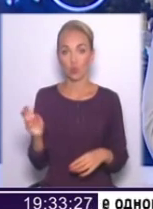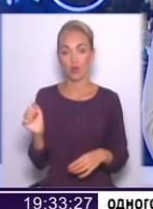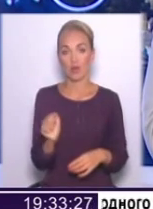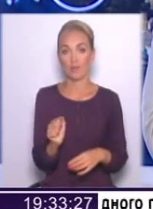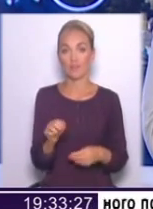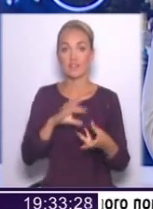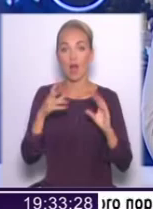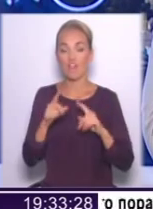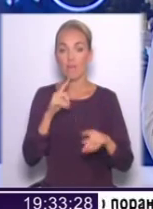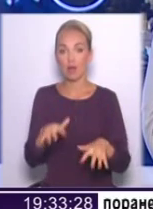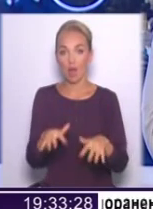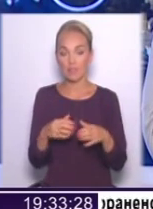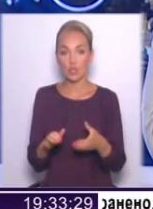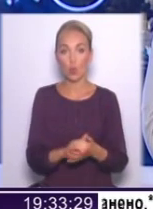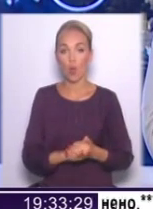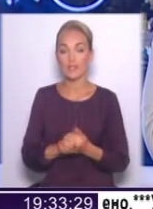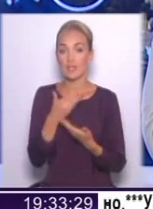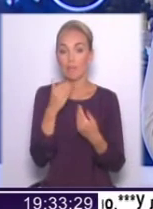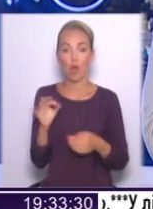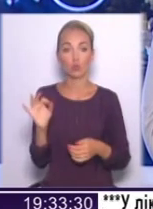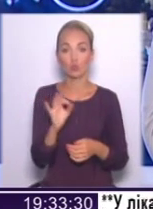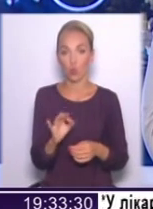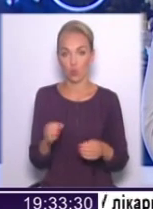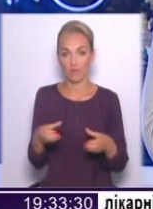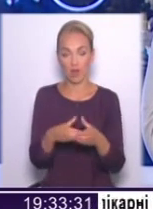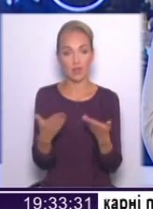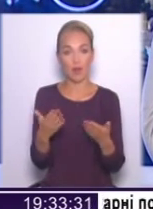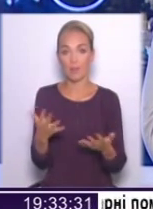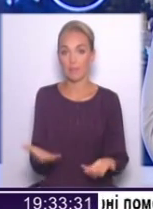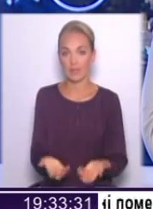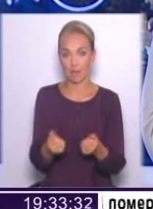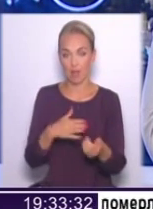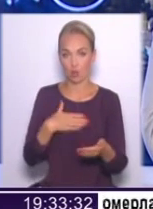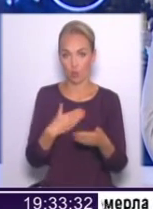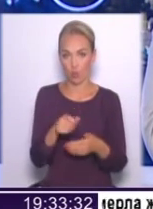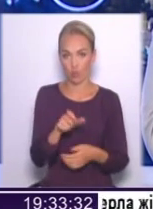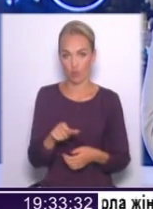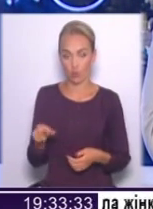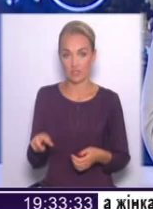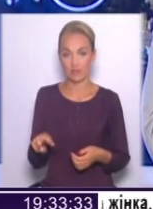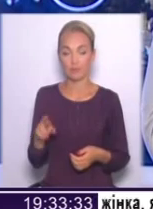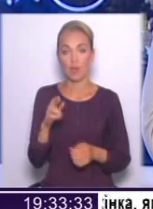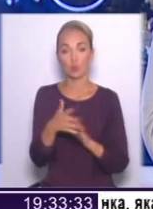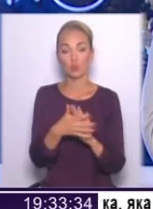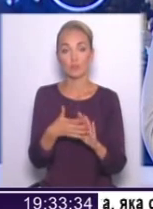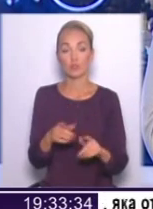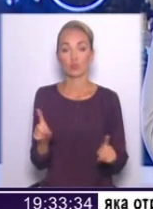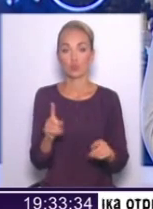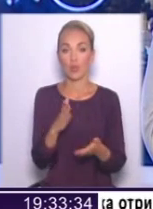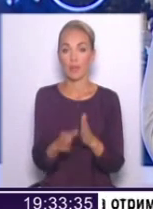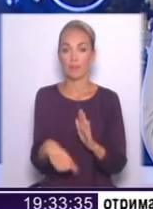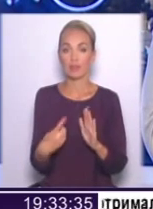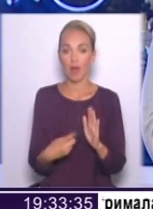ну, взагалі в парламентській коаліції немає жодної фракції, яка б не підтримувала добровольців. Щодо, там, я розумію, що на слуху є